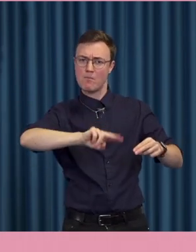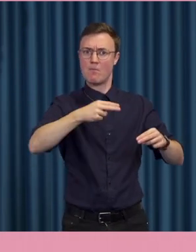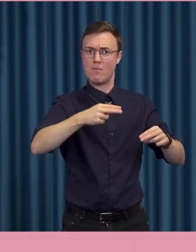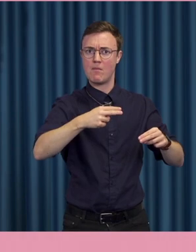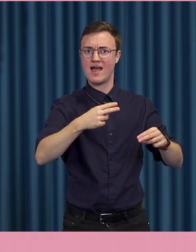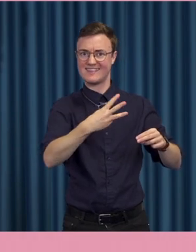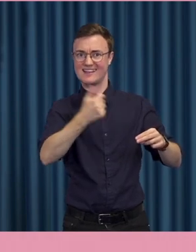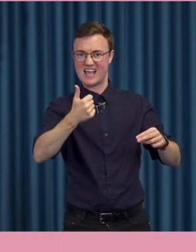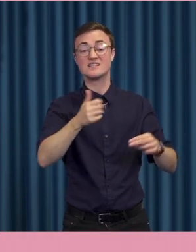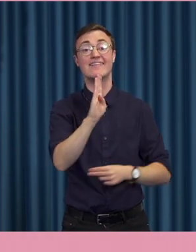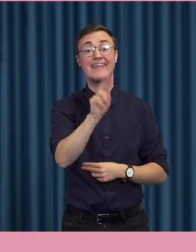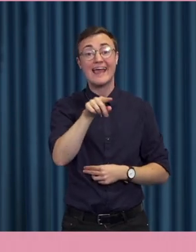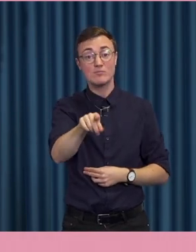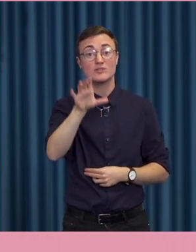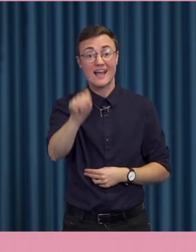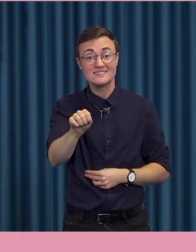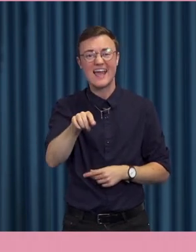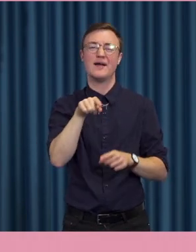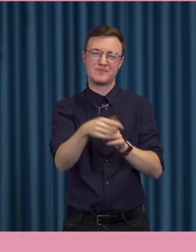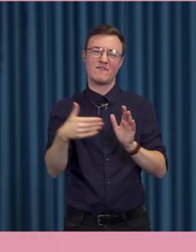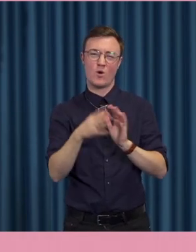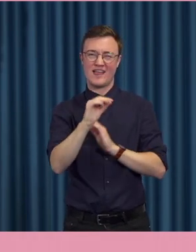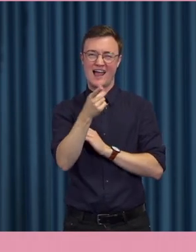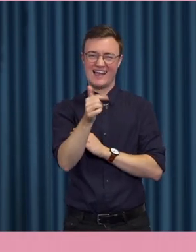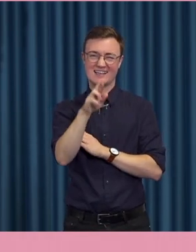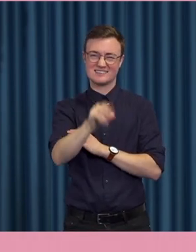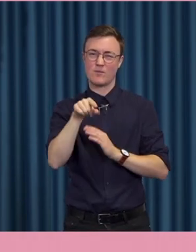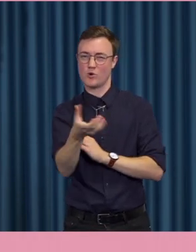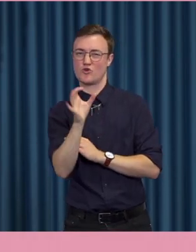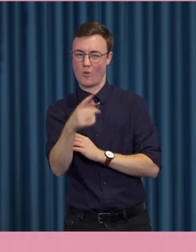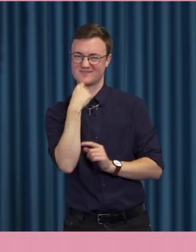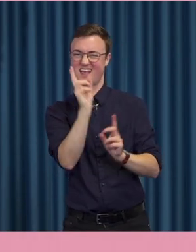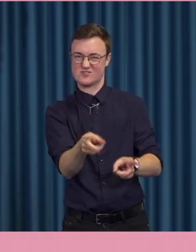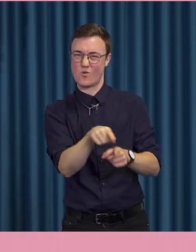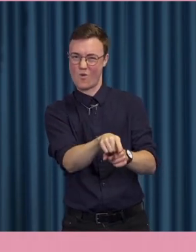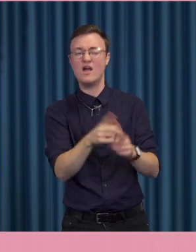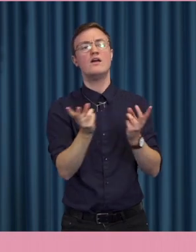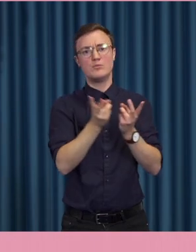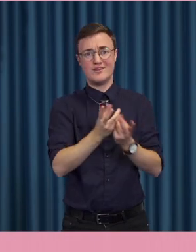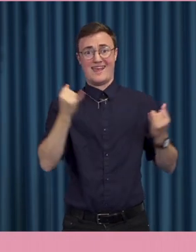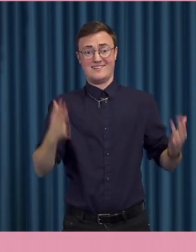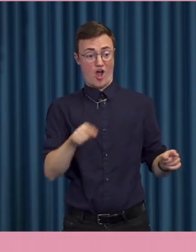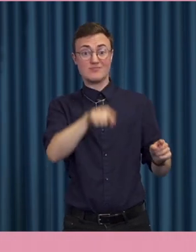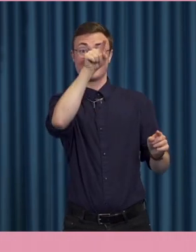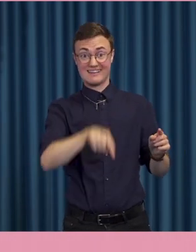nedanför dn.se om man nu ska tro alexa.com. Så att det här är en mer vanligare bild nu för tiden.